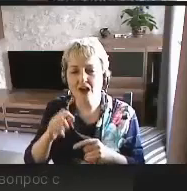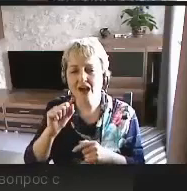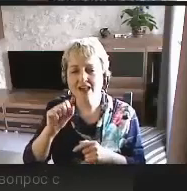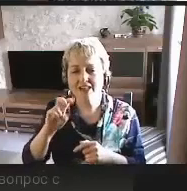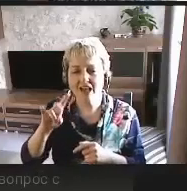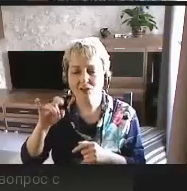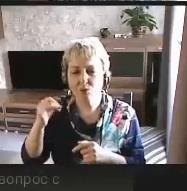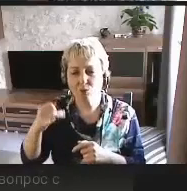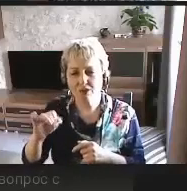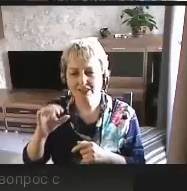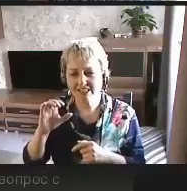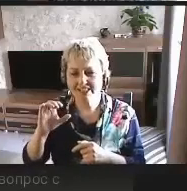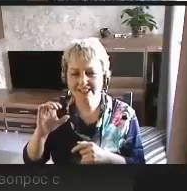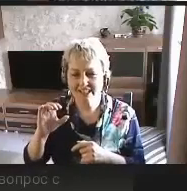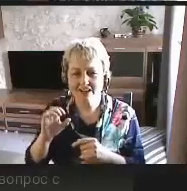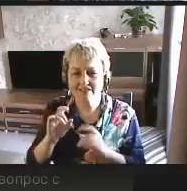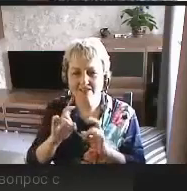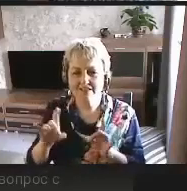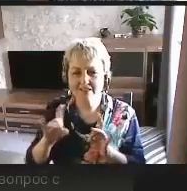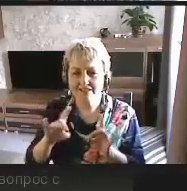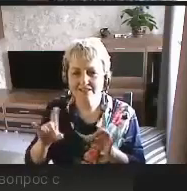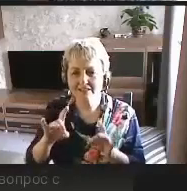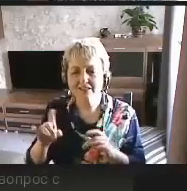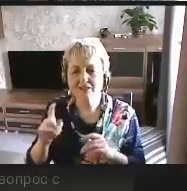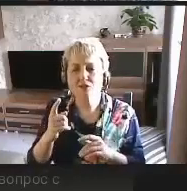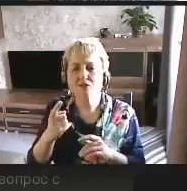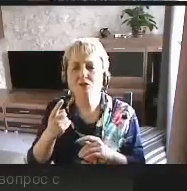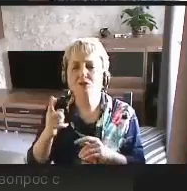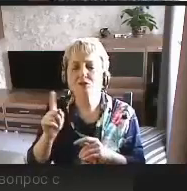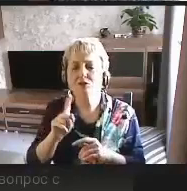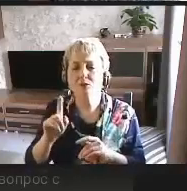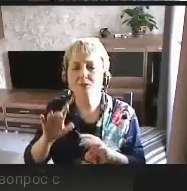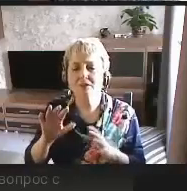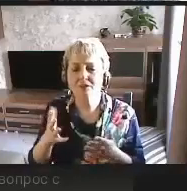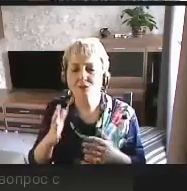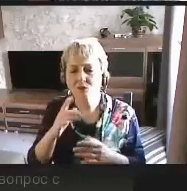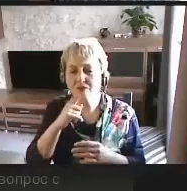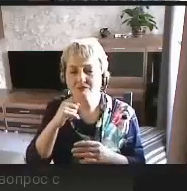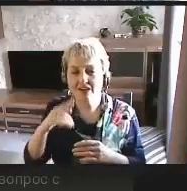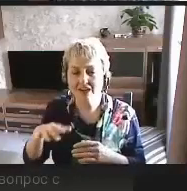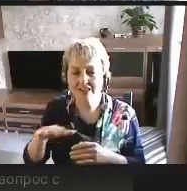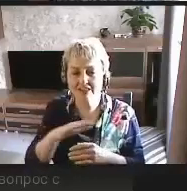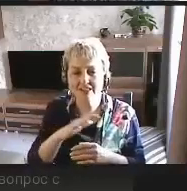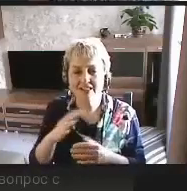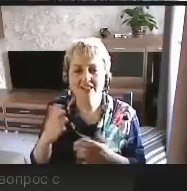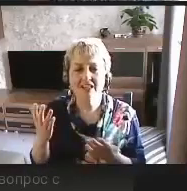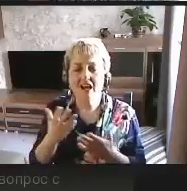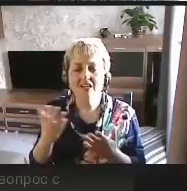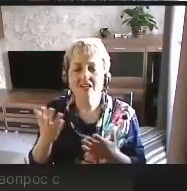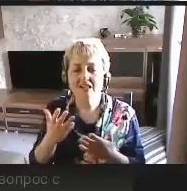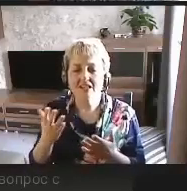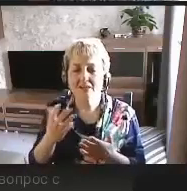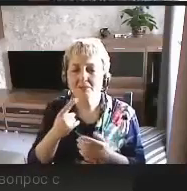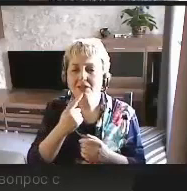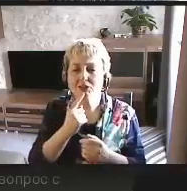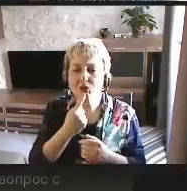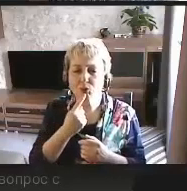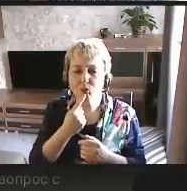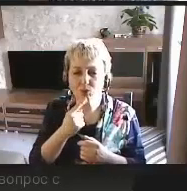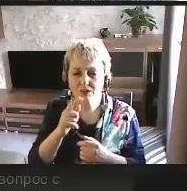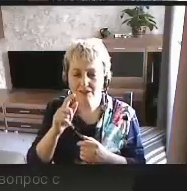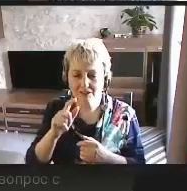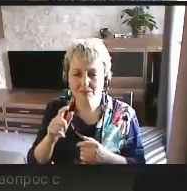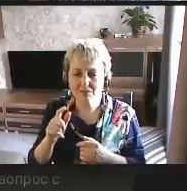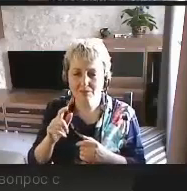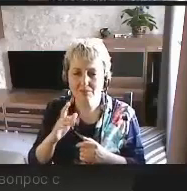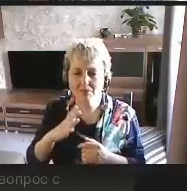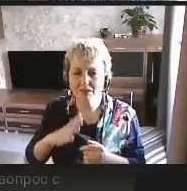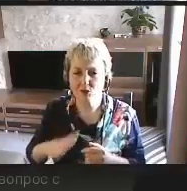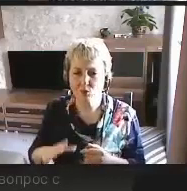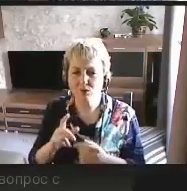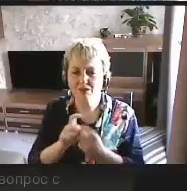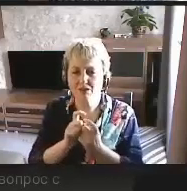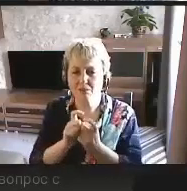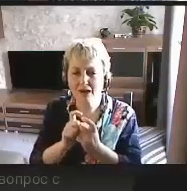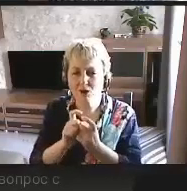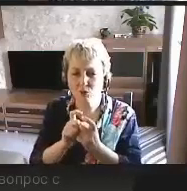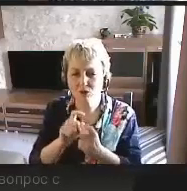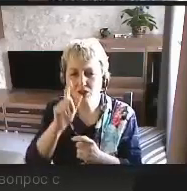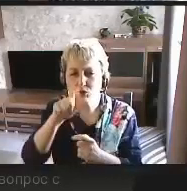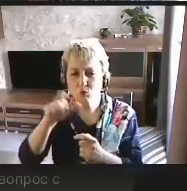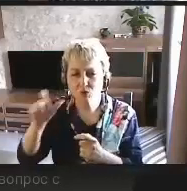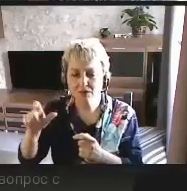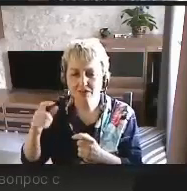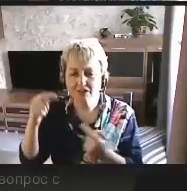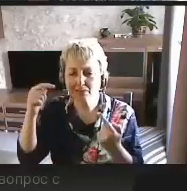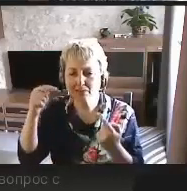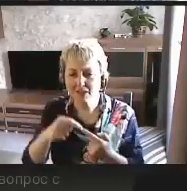Станислав расскажет гораздо подробнее, что происходит в России и с какими трудностями приходится бороться людям